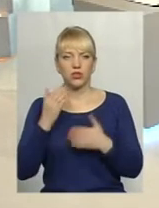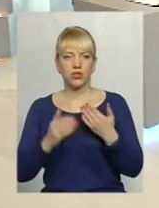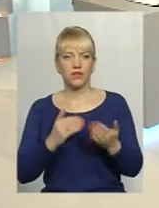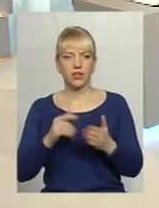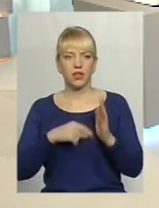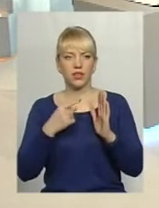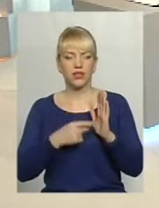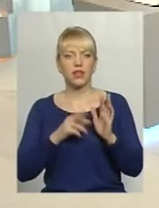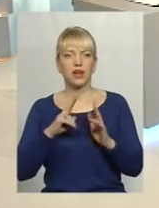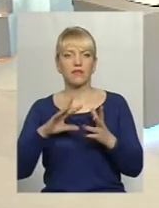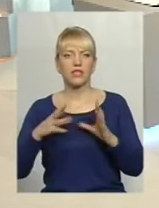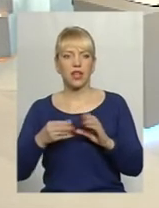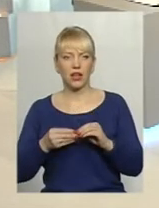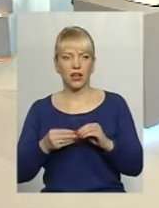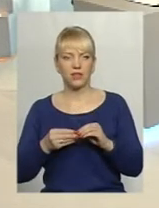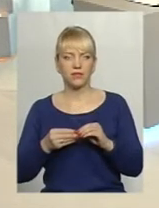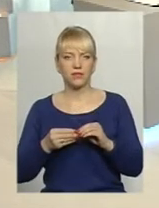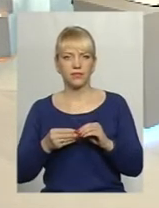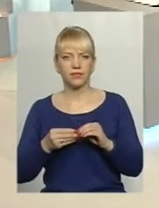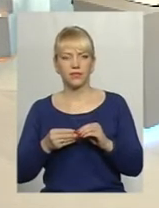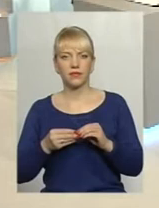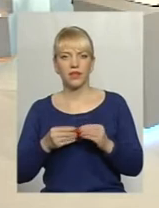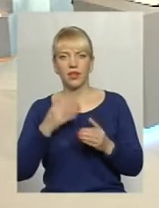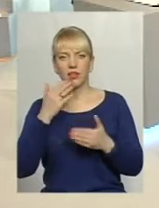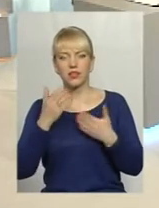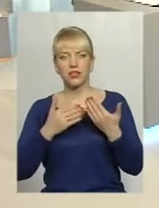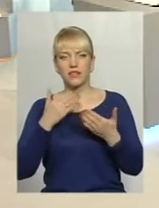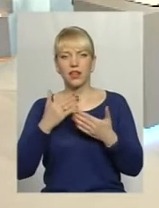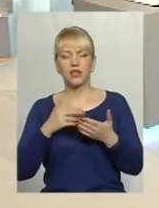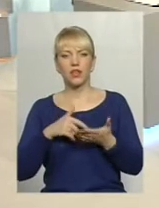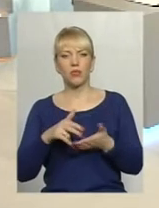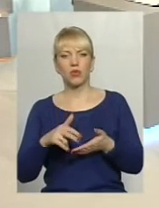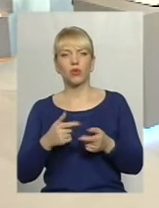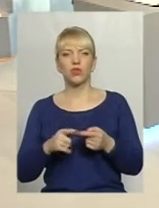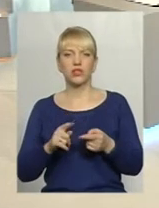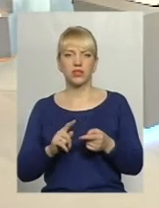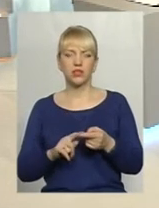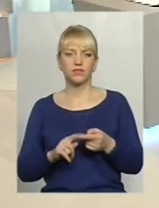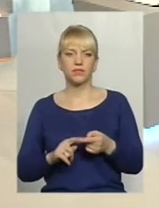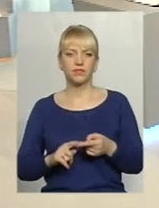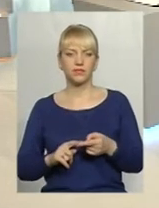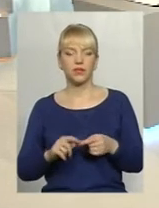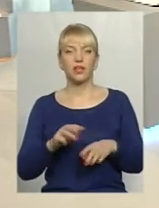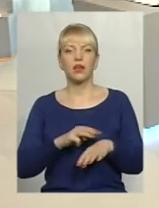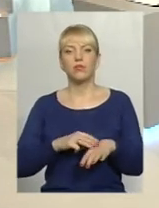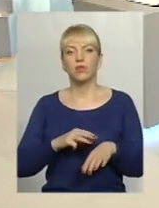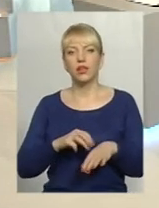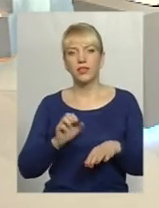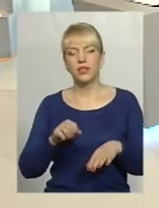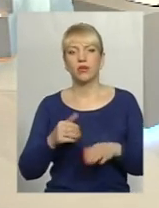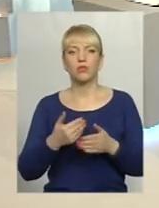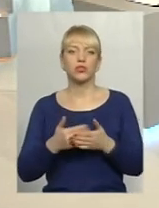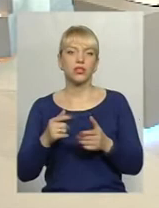Як взагалі звернення приходить? міліція, можливо, це